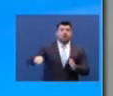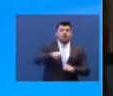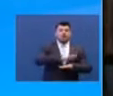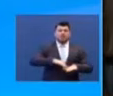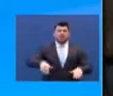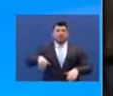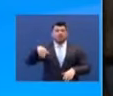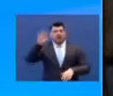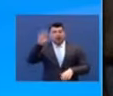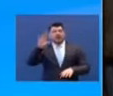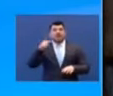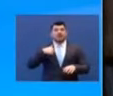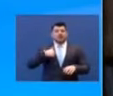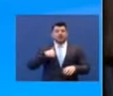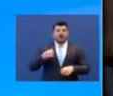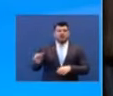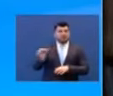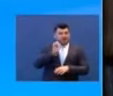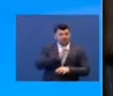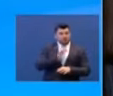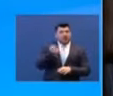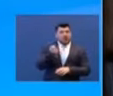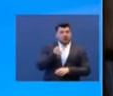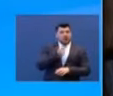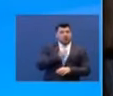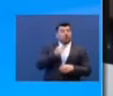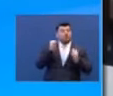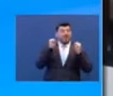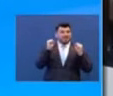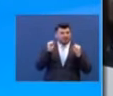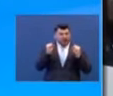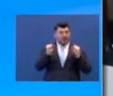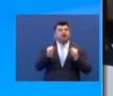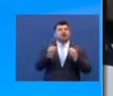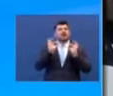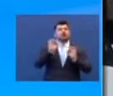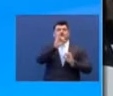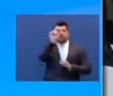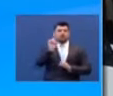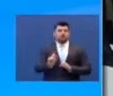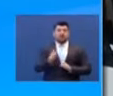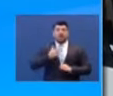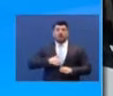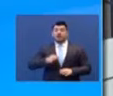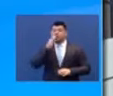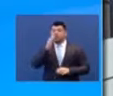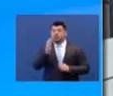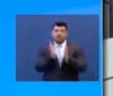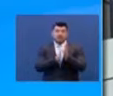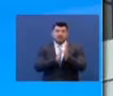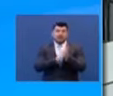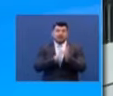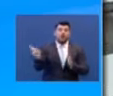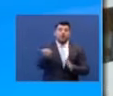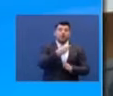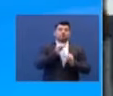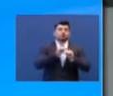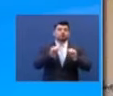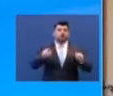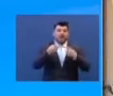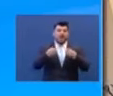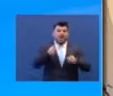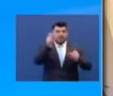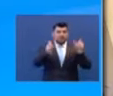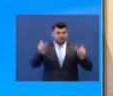κανονικότητα. Θα ήθελα για ακόμη μία φορά να συγχαρώ και να ευχαριστήσω την εκπαιδευτική κοινότητα εκπαιδευτικούς,